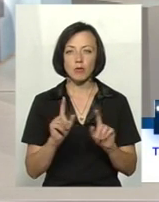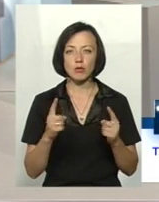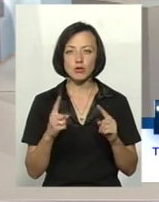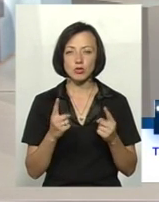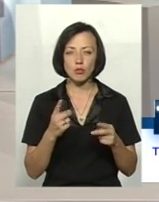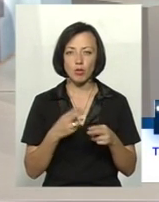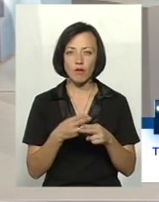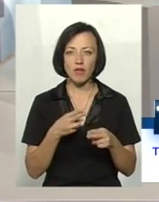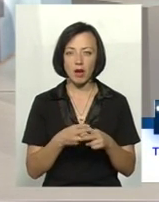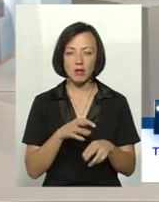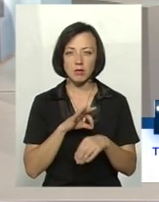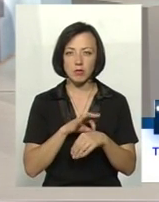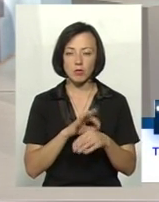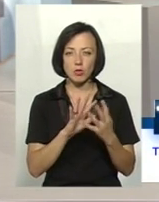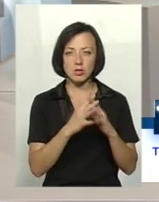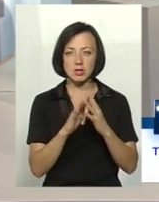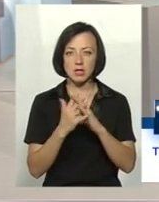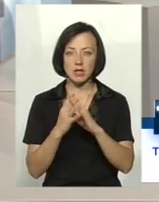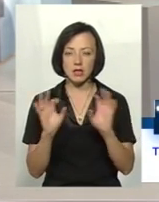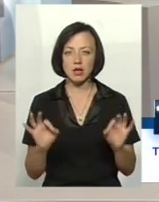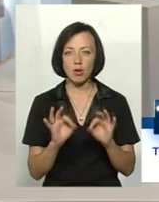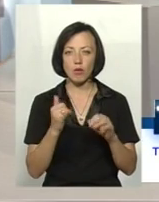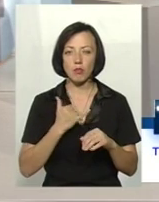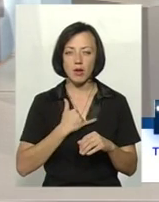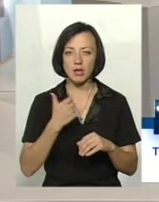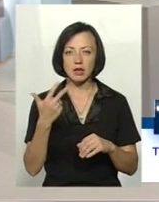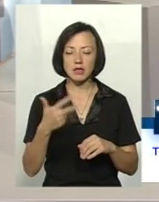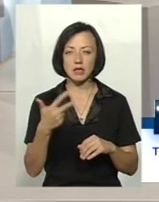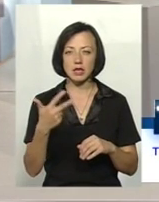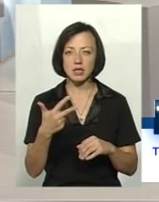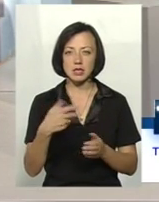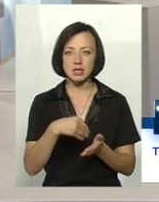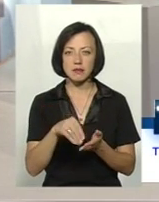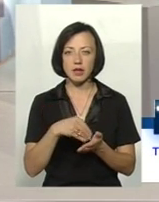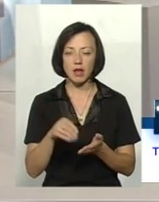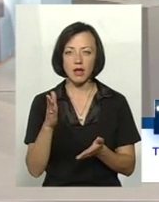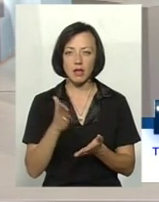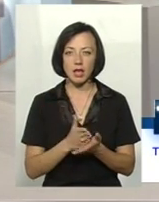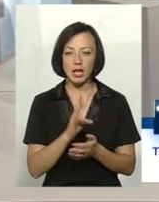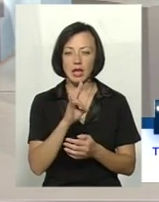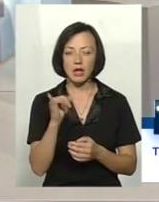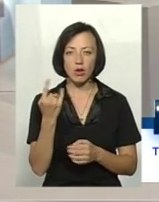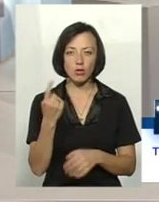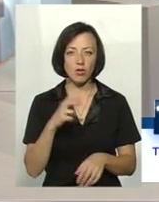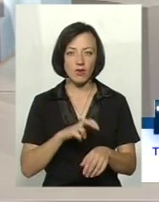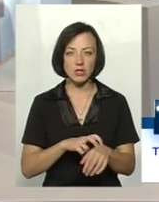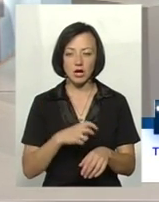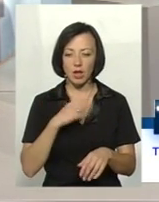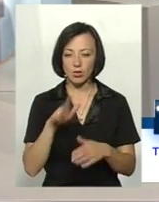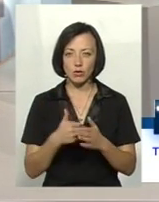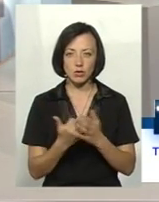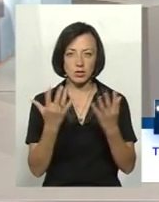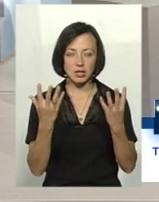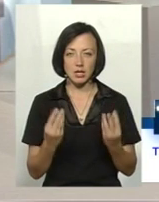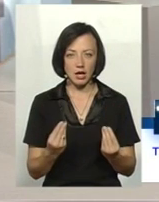профілактики не проводяться по селах. В мене 30 свиней є. Ні одного врача, я по сьогоднішній